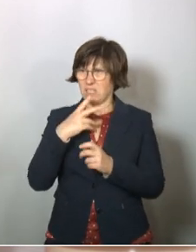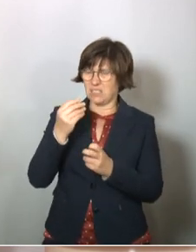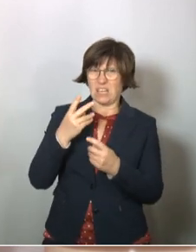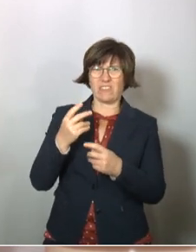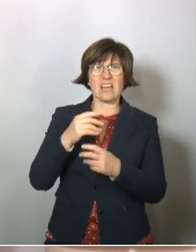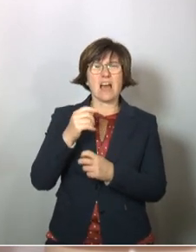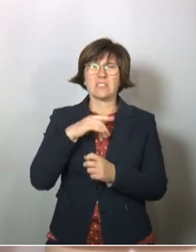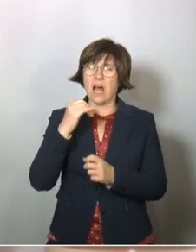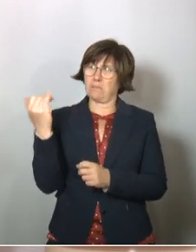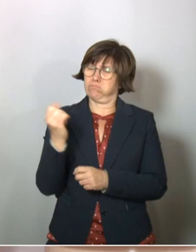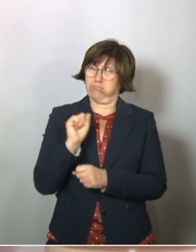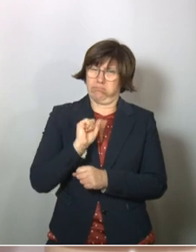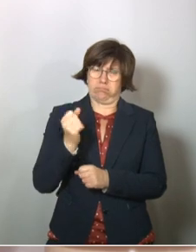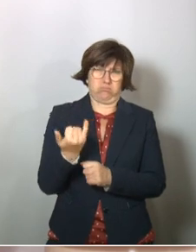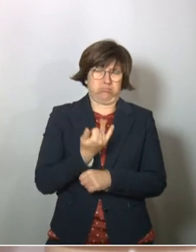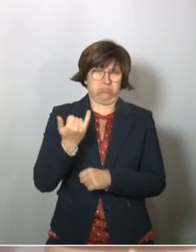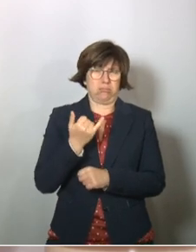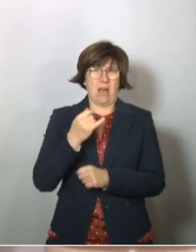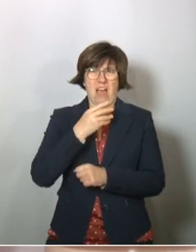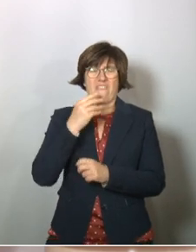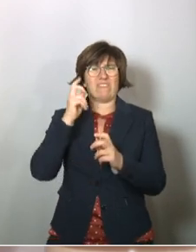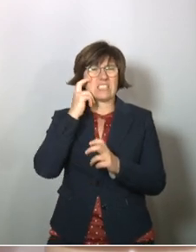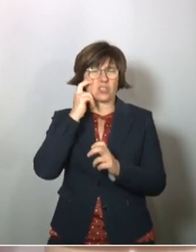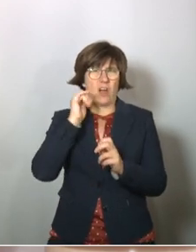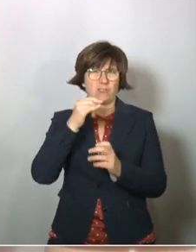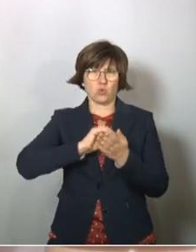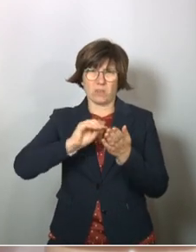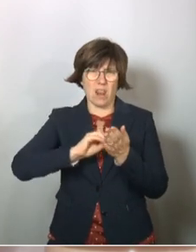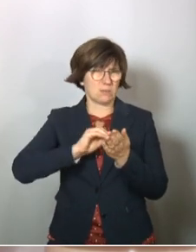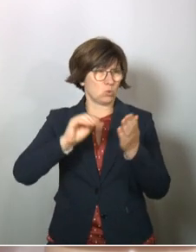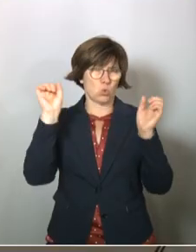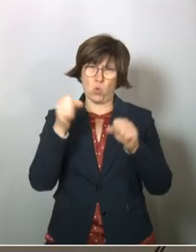Wissenschaftsjournalismus zu nennen, ist geschmacklos ohne Ende.